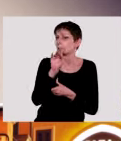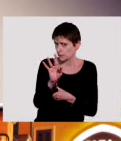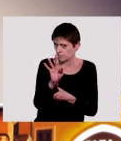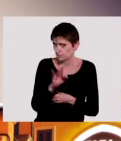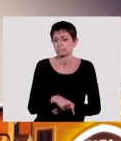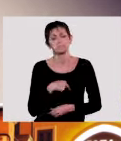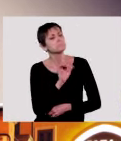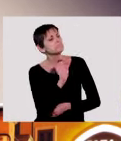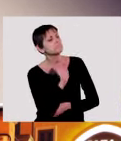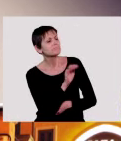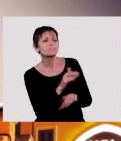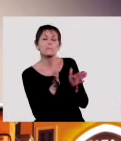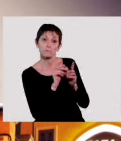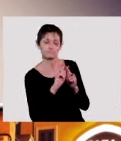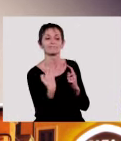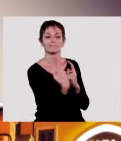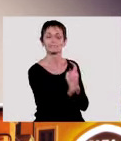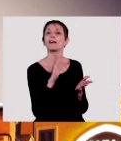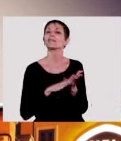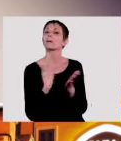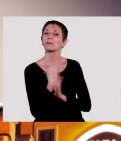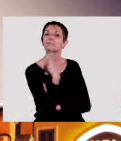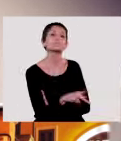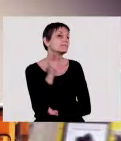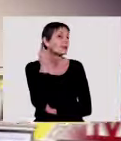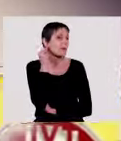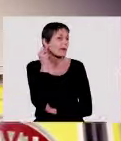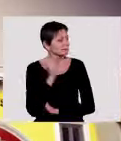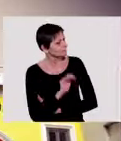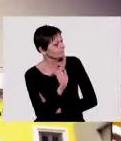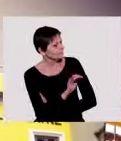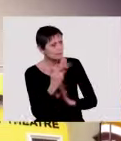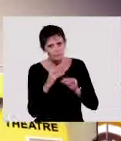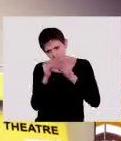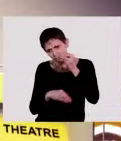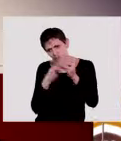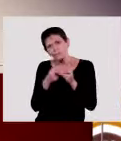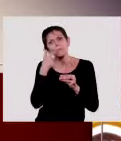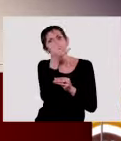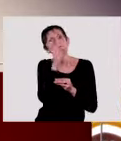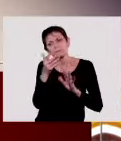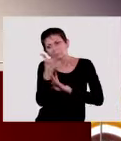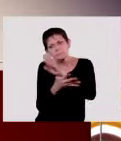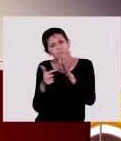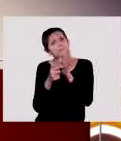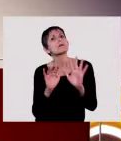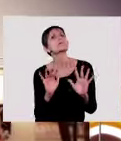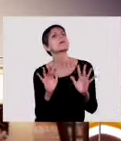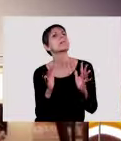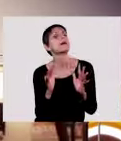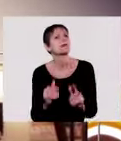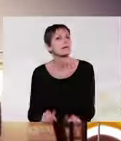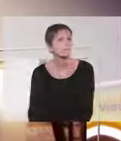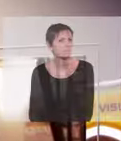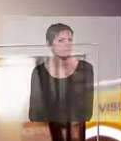Nous lui avons demandé, avec l'aide de son interprète Corinne Gâche, comment les francophones du monde entier communiquaient entre eux dans